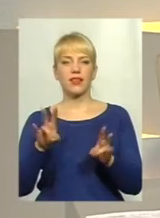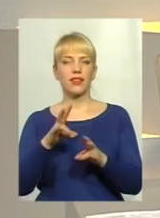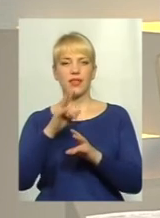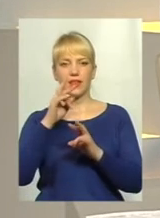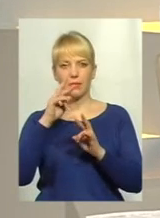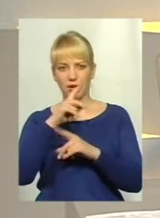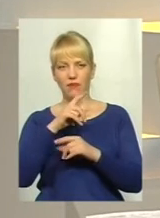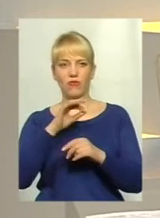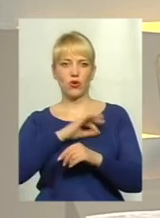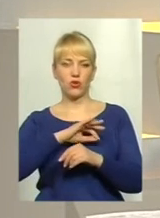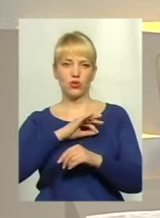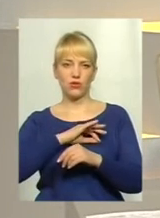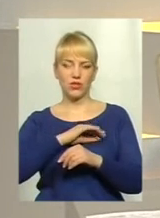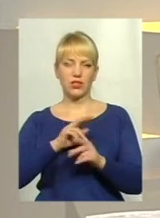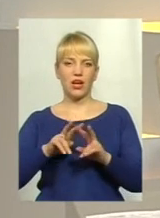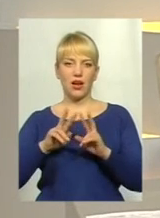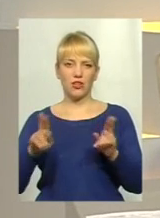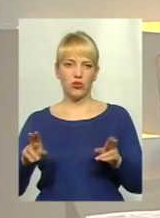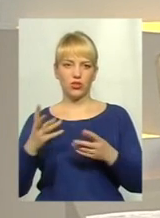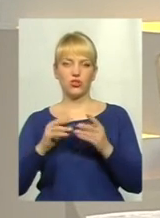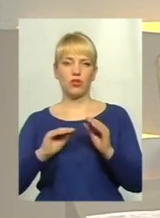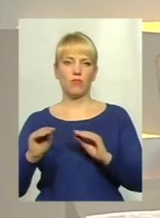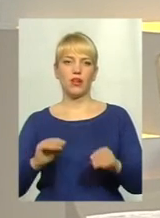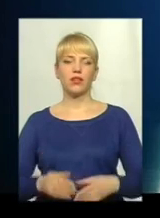використовуватись аналогічне обладнання.